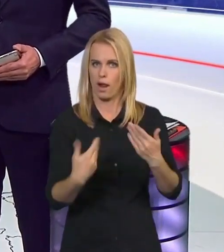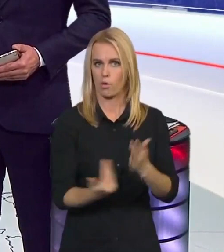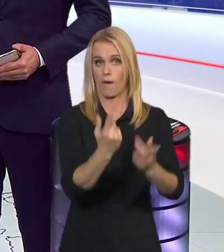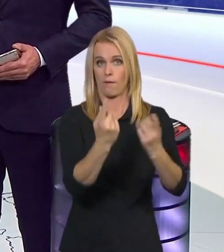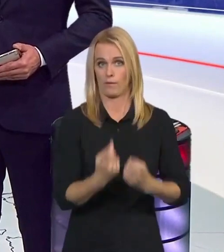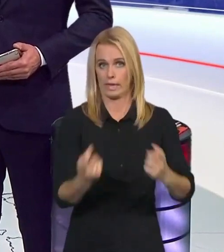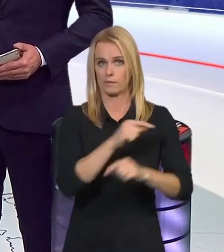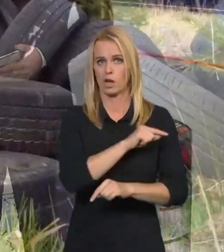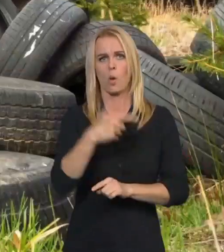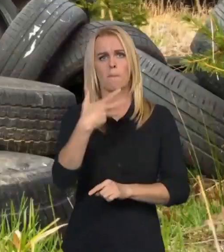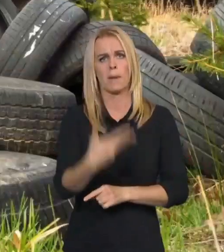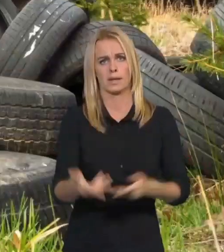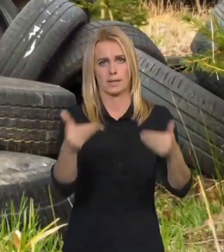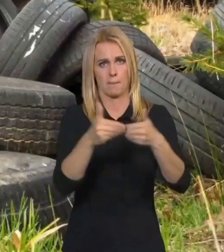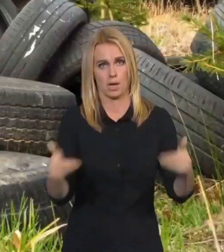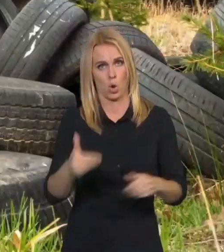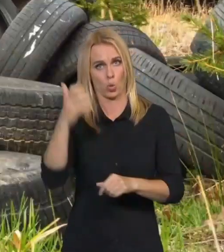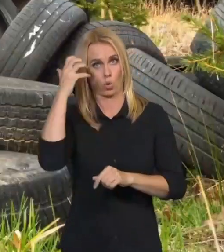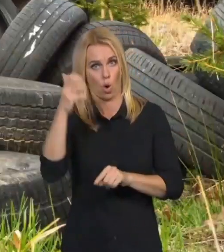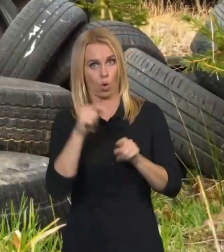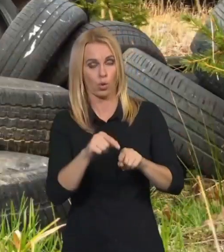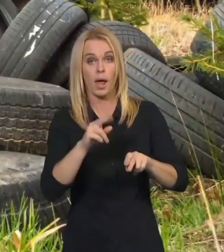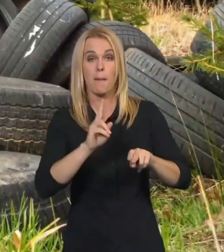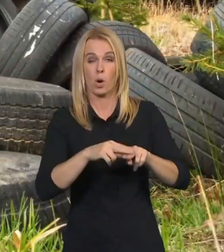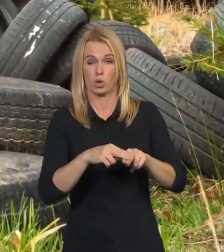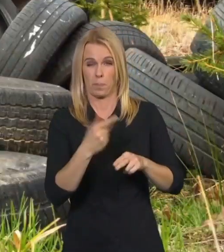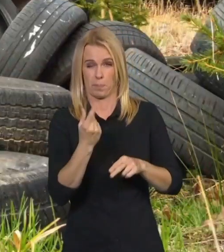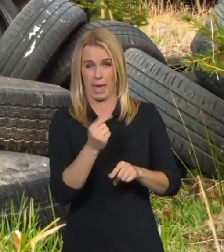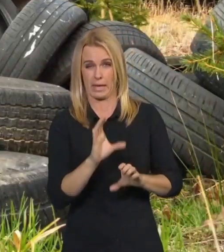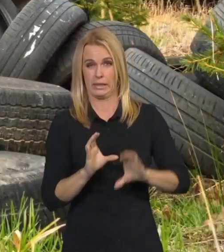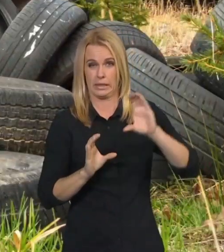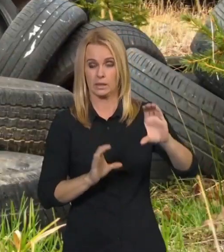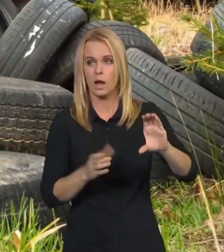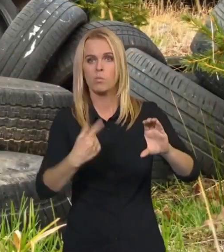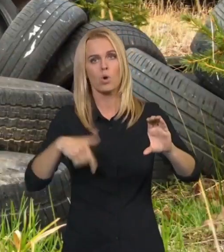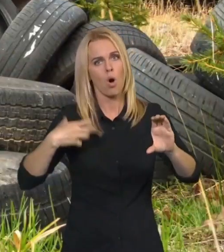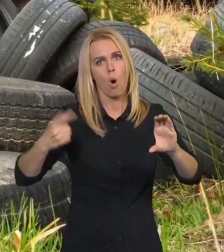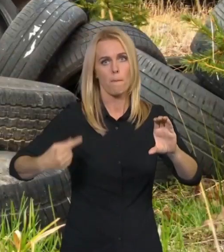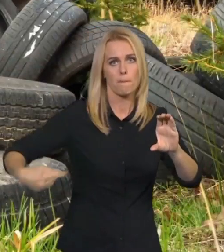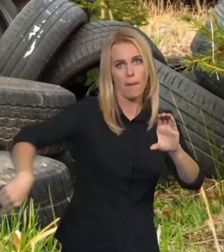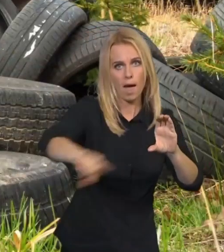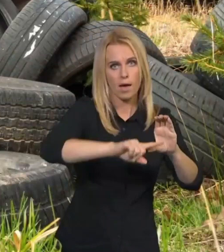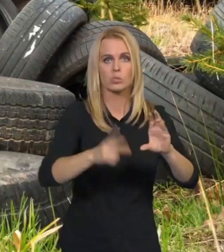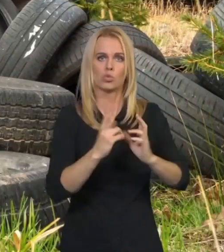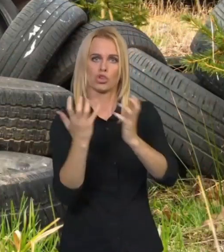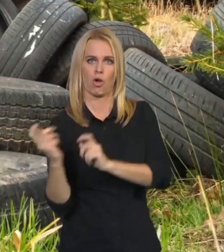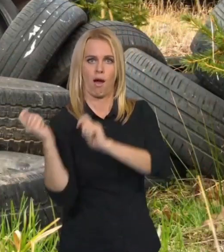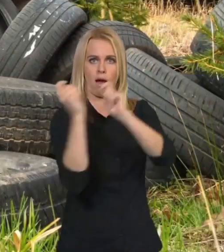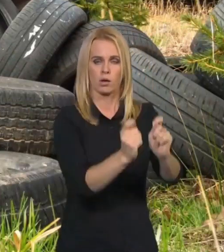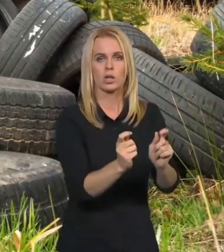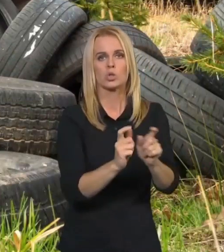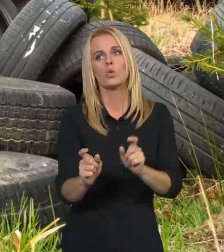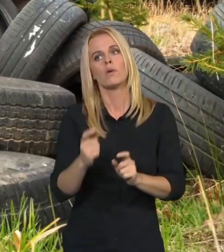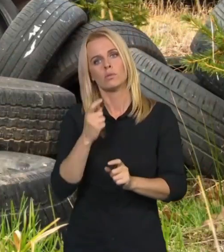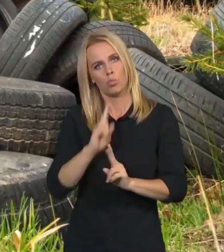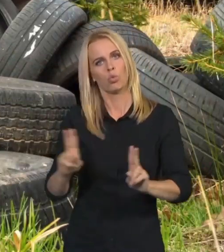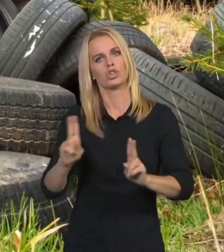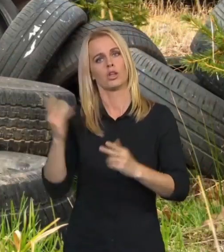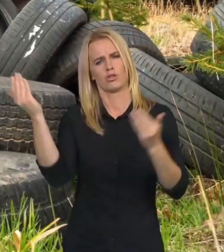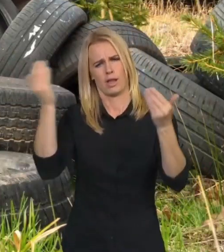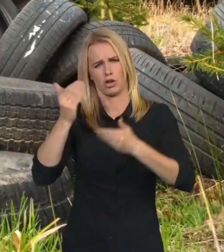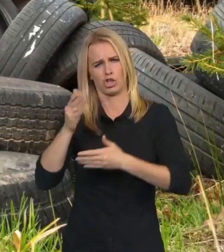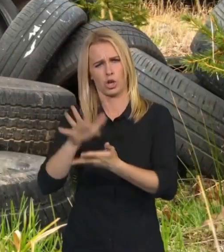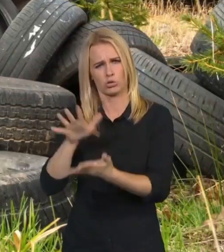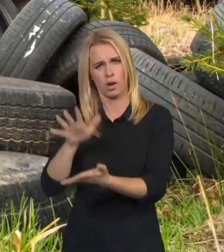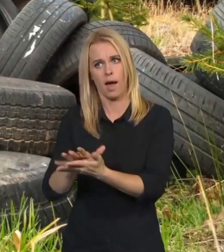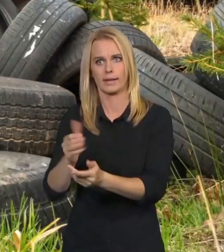milionů korun. Peníze budou určené obcím, kterým v rozpočtu prostředky na odstranění nelegální skládky chybí. Podmínky ještě